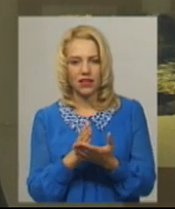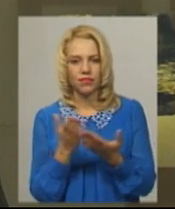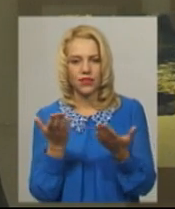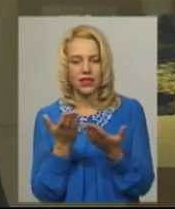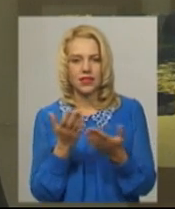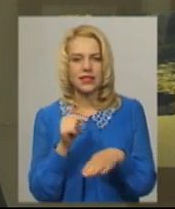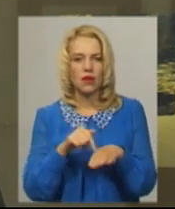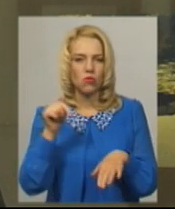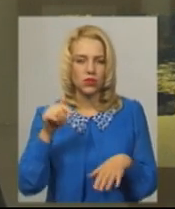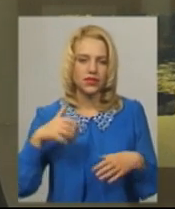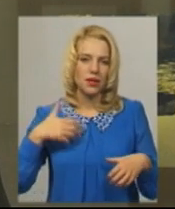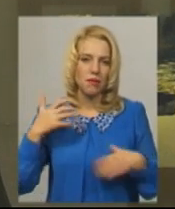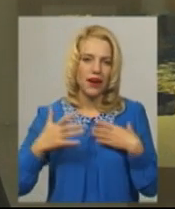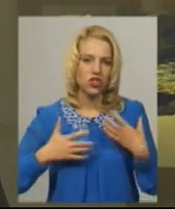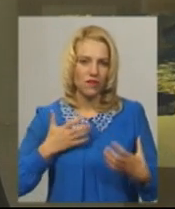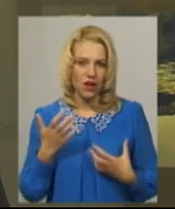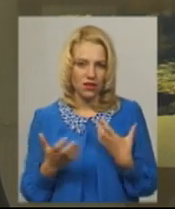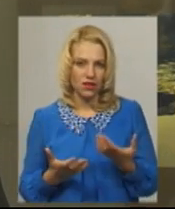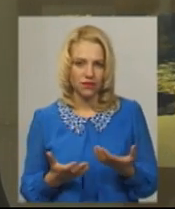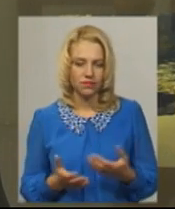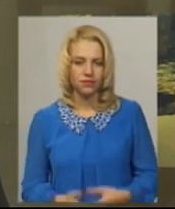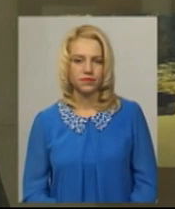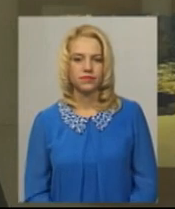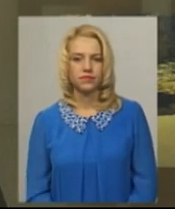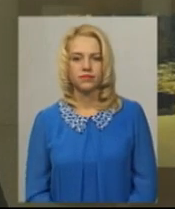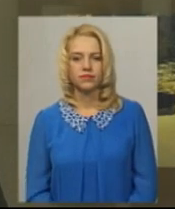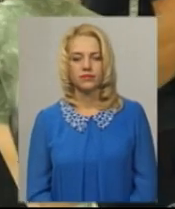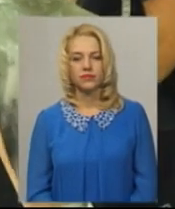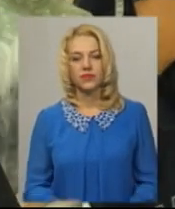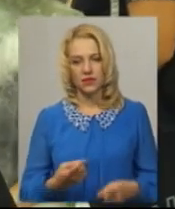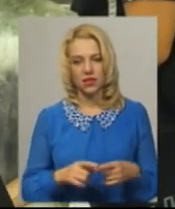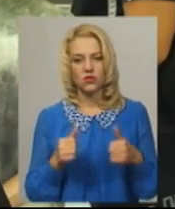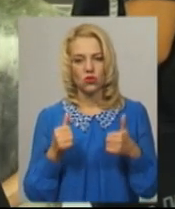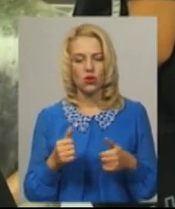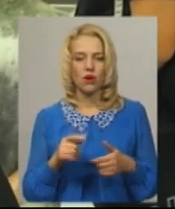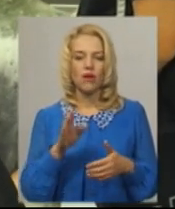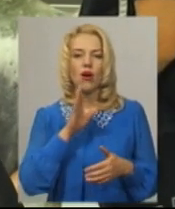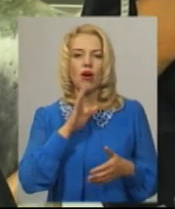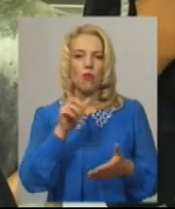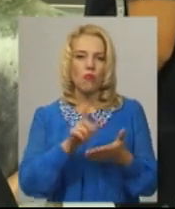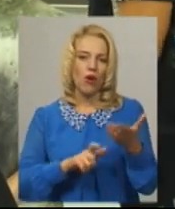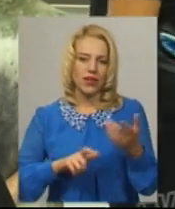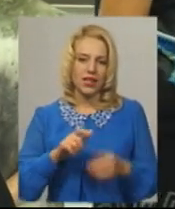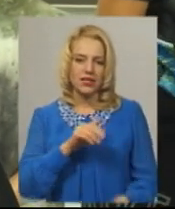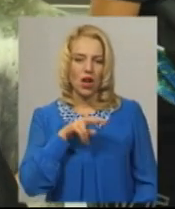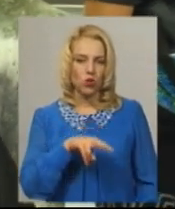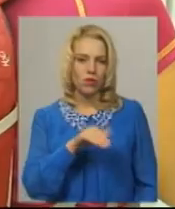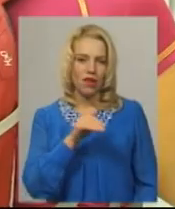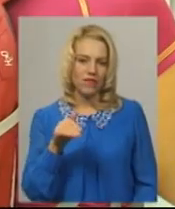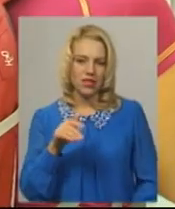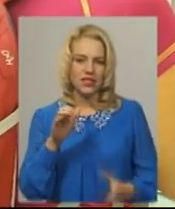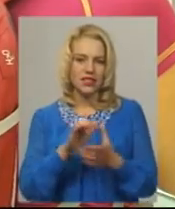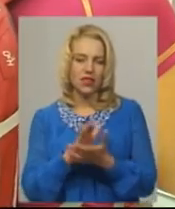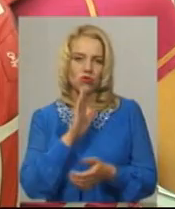якісь емоції, переживання. Це здорово. Поетеса Людмила Франціна добре знайома з авторкою.